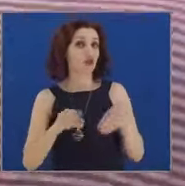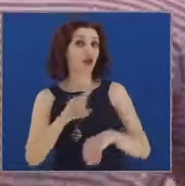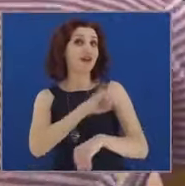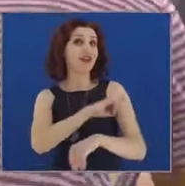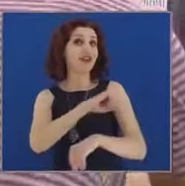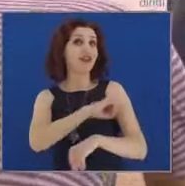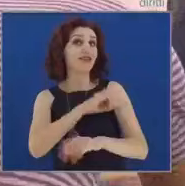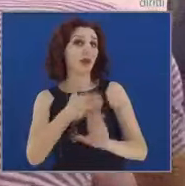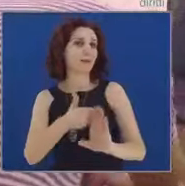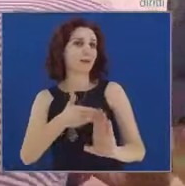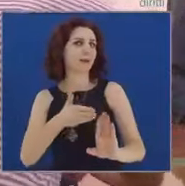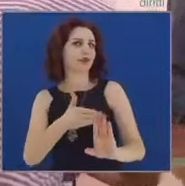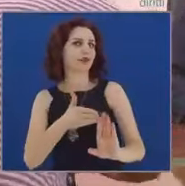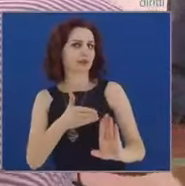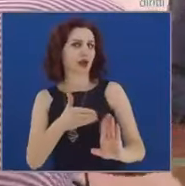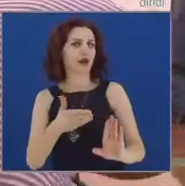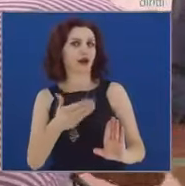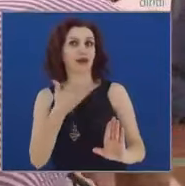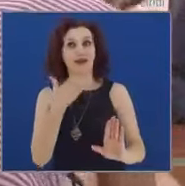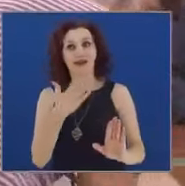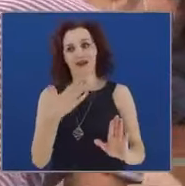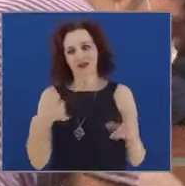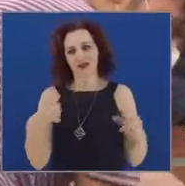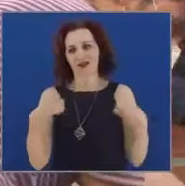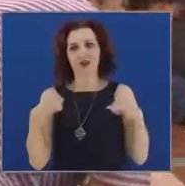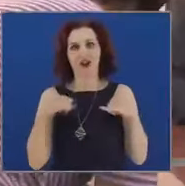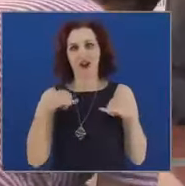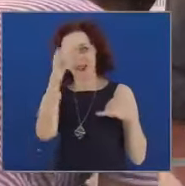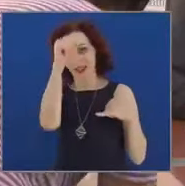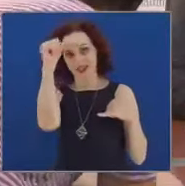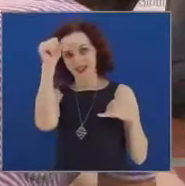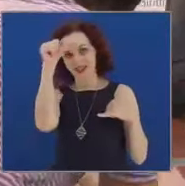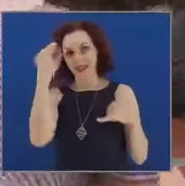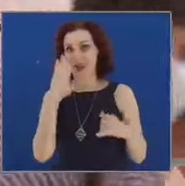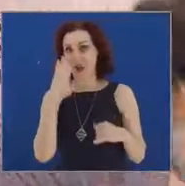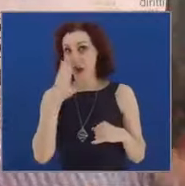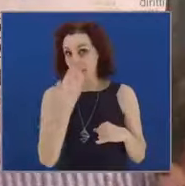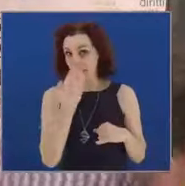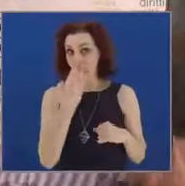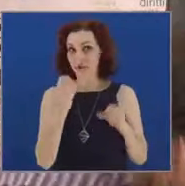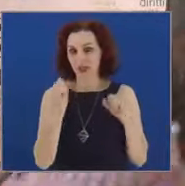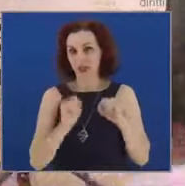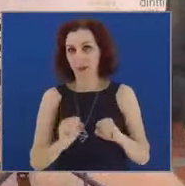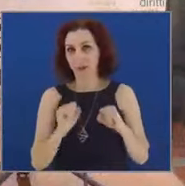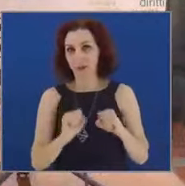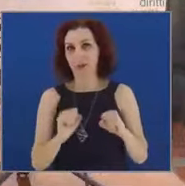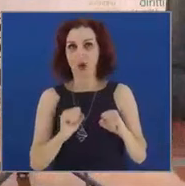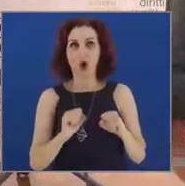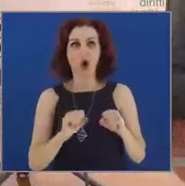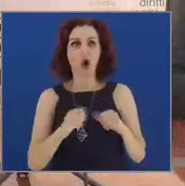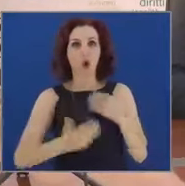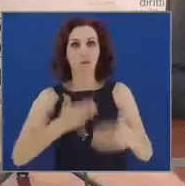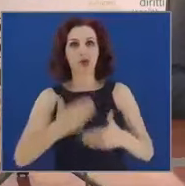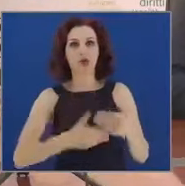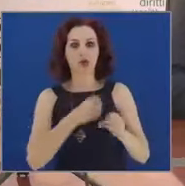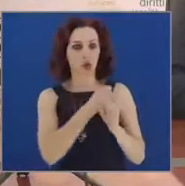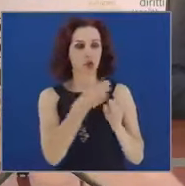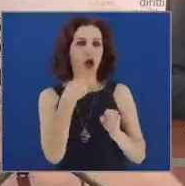di qualche giorno di pausa estiva per poter completare, diciamo così, la procedura di nomina.